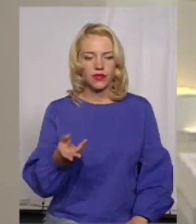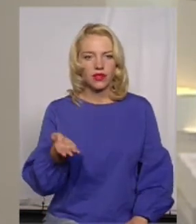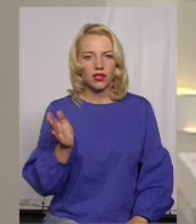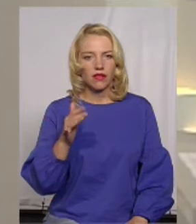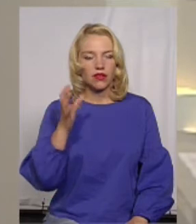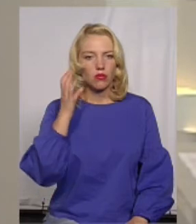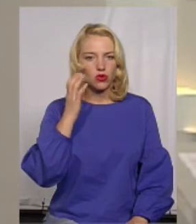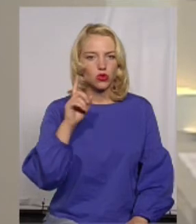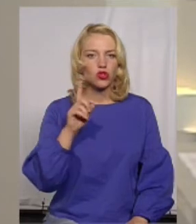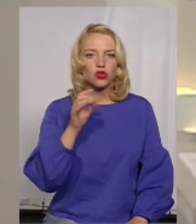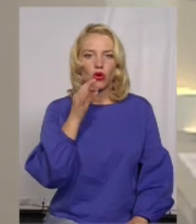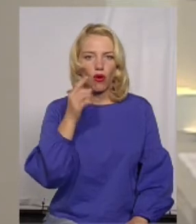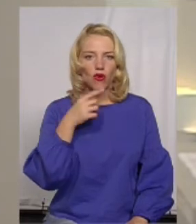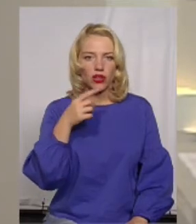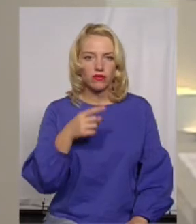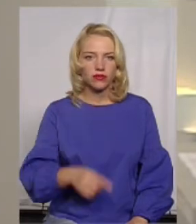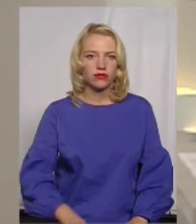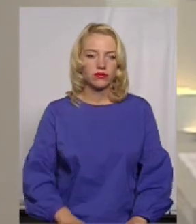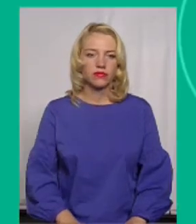Давайте послухаємо, що він говорив.